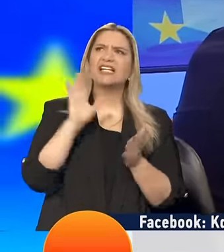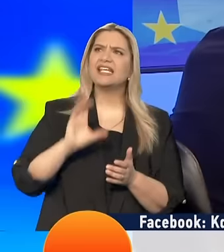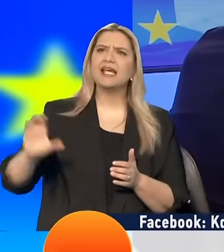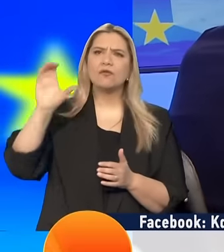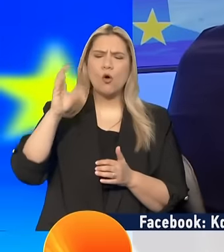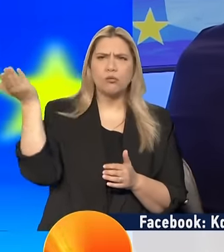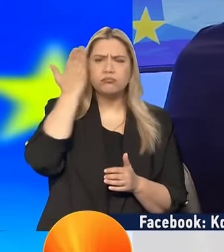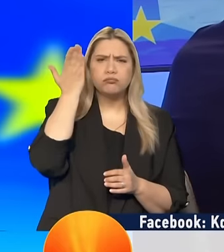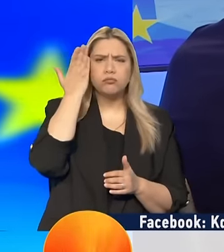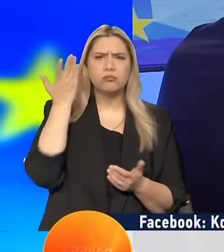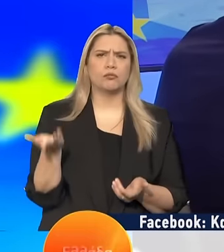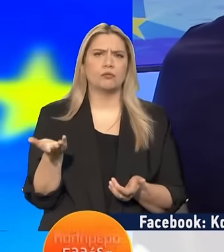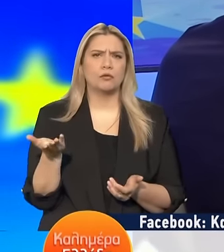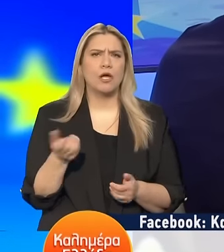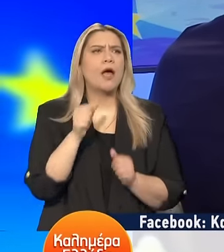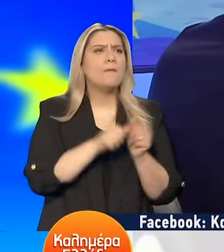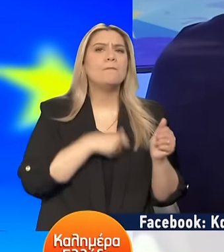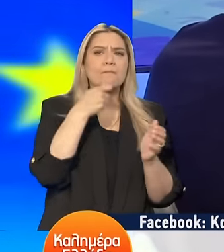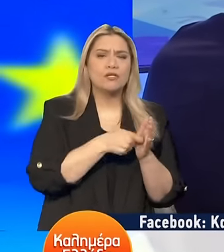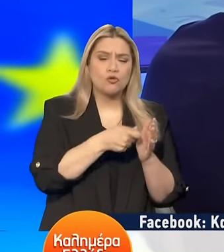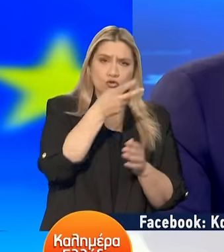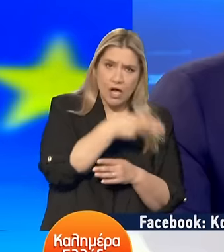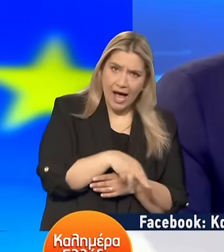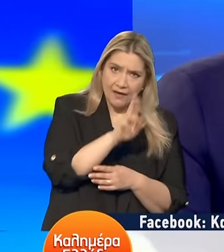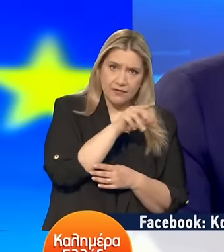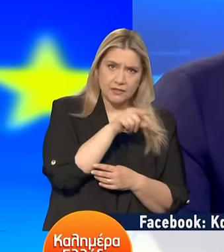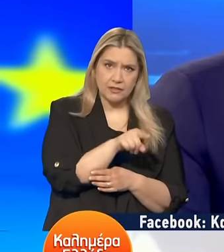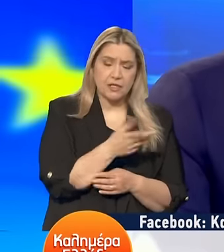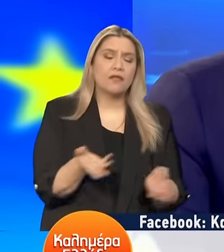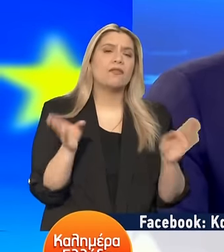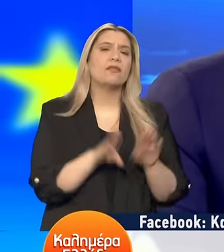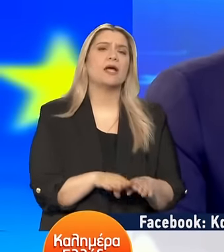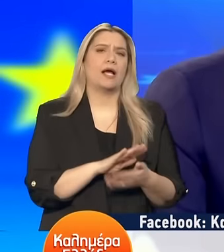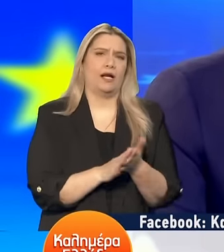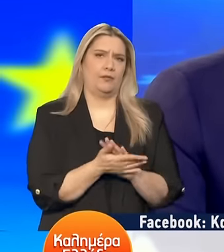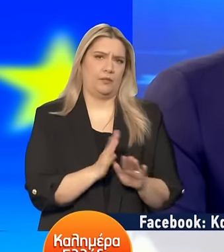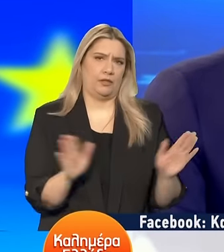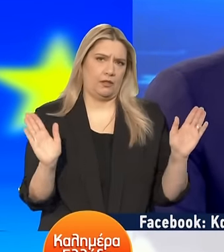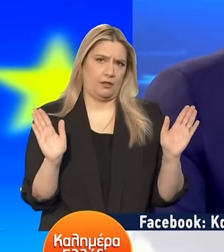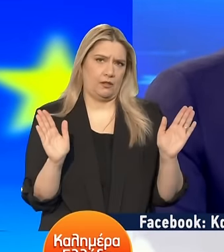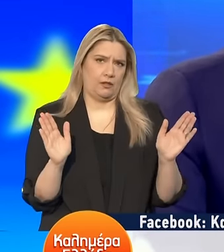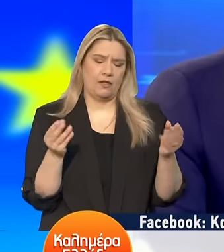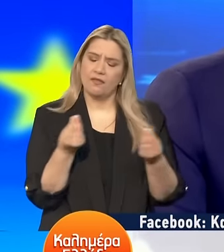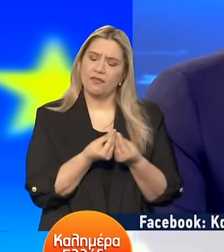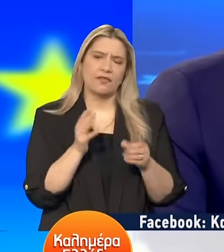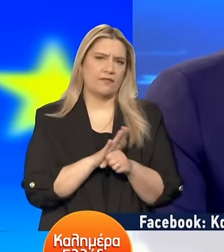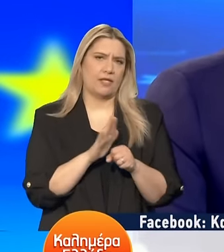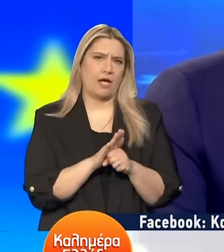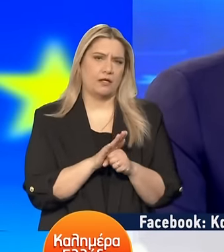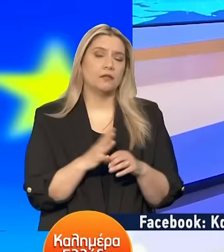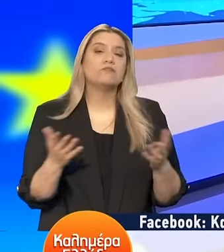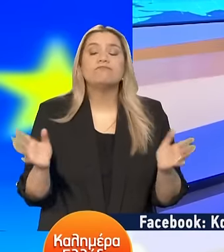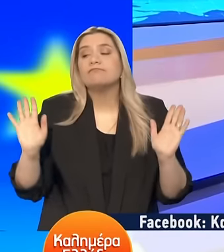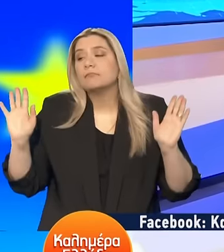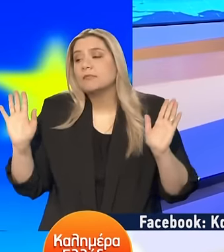όλοι Πως η αύξηση των μισθών Σε αυτή τη συγκυρία Δεν μπορεί να κάνει σε αυτά τα επίπεδα τη μεγάλη διαφορά Ναι, αλλά δεν υπάρχει και άλλους τρόπους